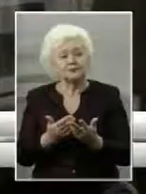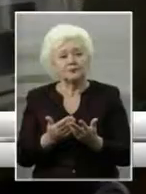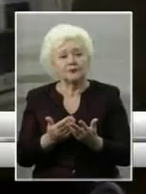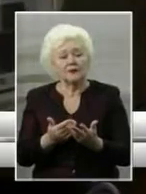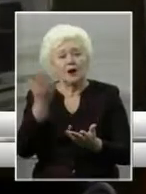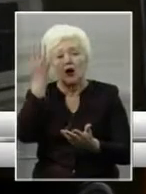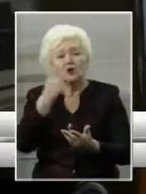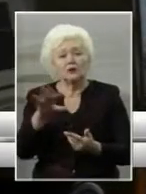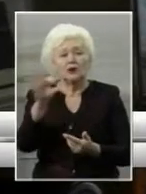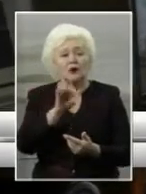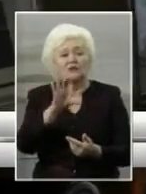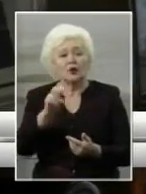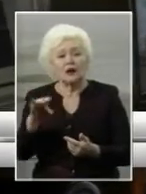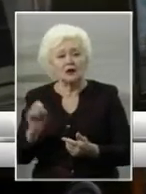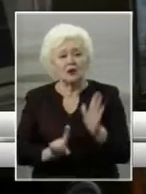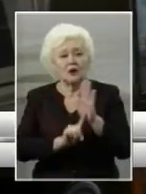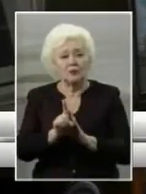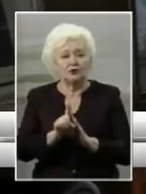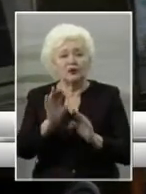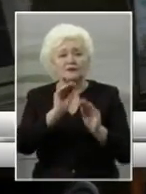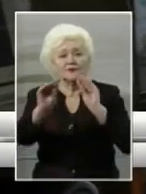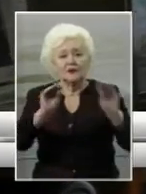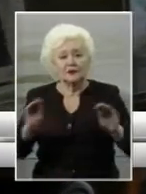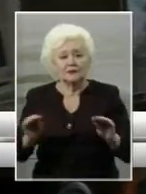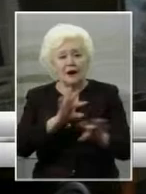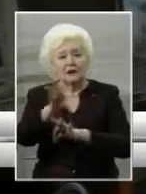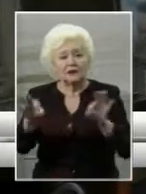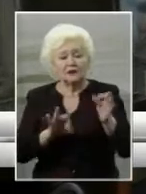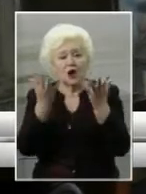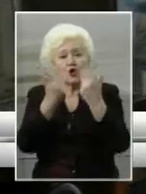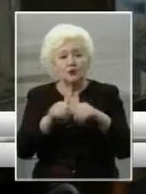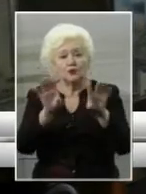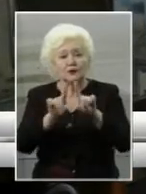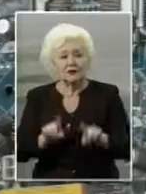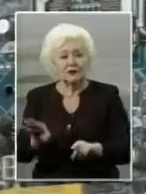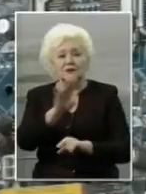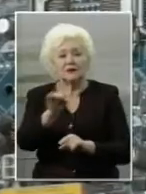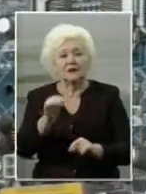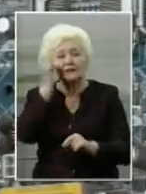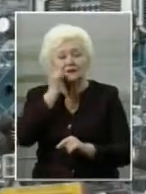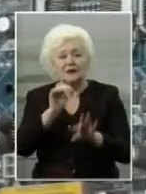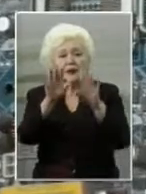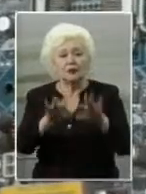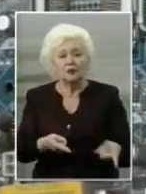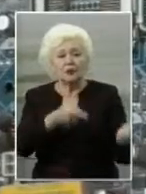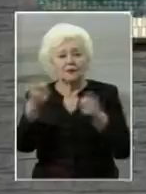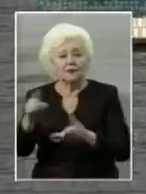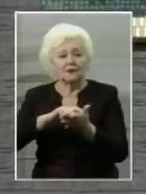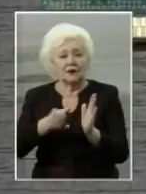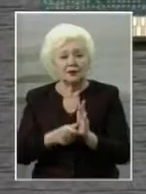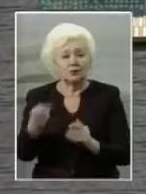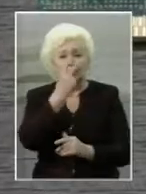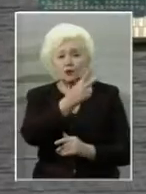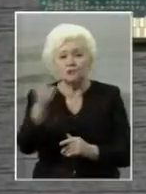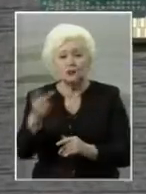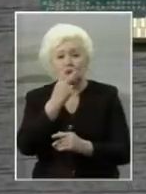Коли Олександр Столяров почав викладати архітектуру комп'ютерної техніки, вирішив старі зразки комп'ютерів перенести до класу, щоб наочно